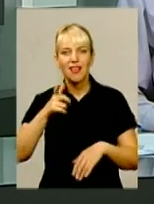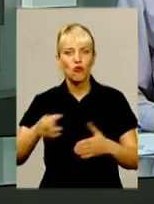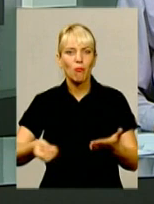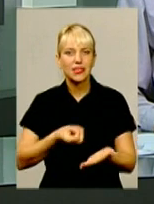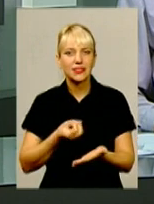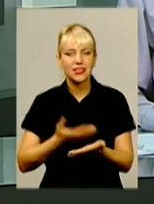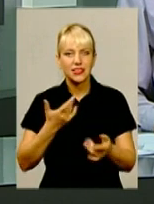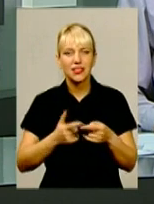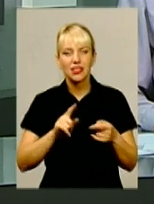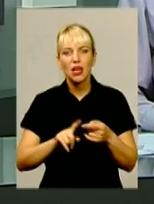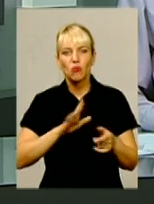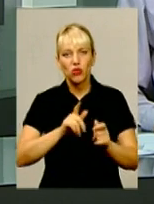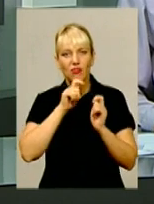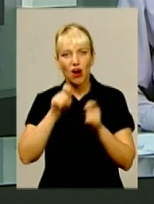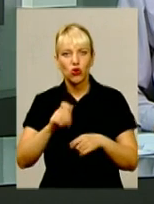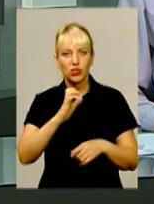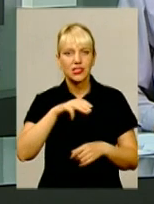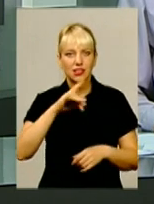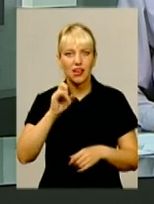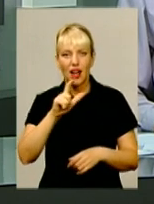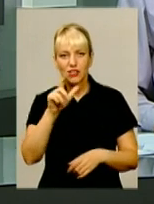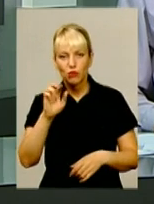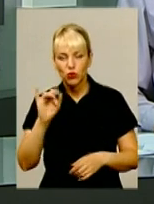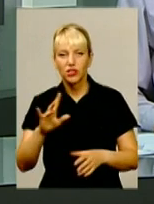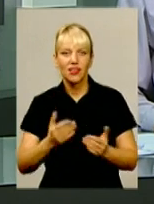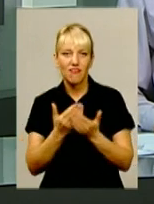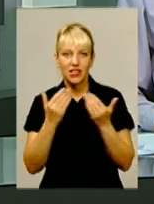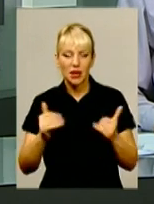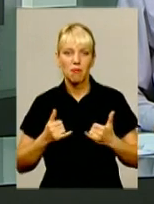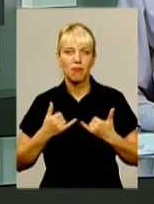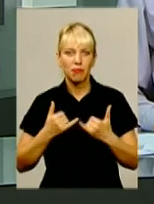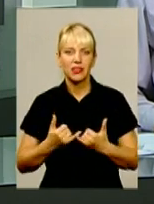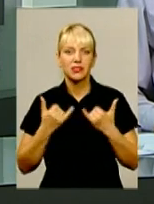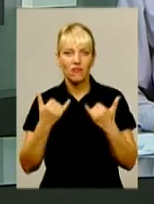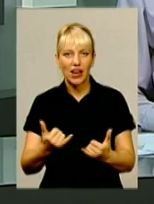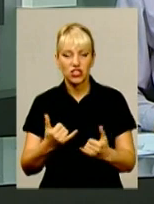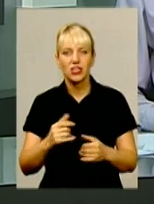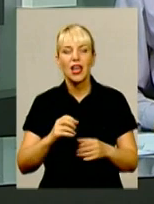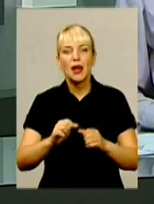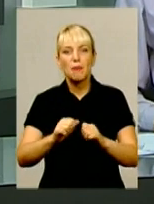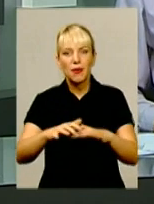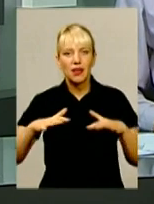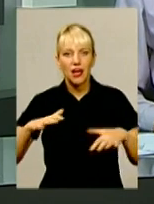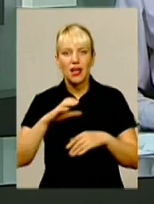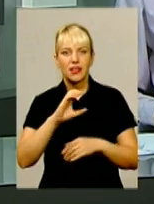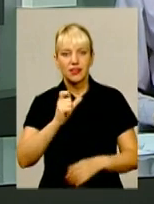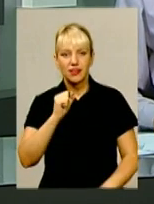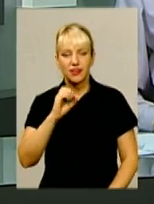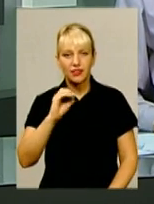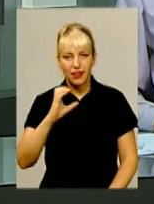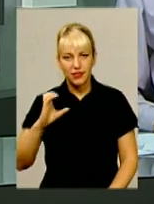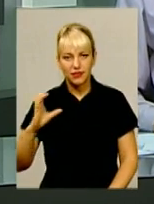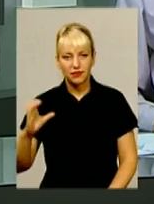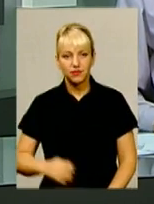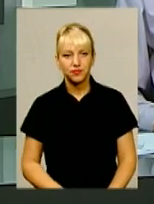відповідна нагорода зі Страсбургу та виставка, присвячена парламентській асамблеї Ради Європи. Коротко про це, просто